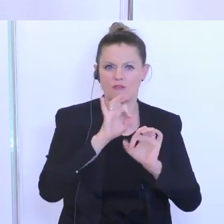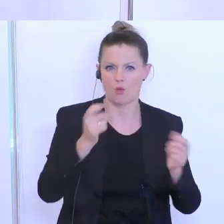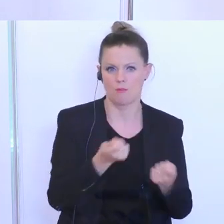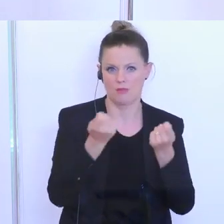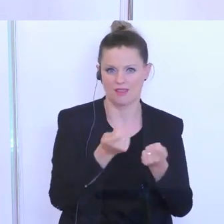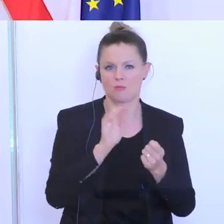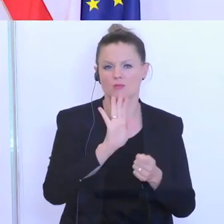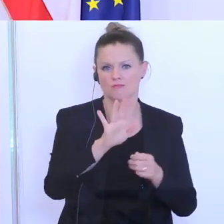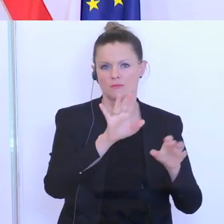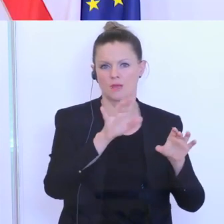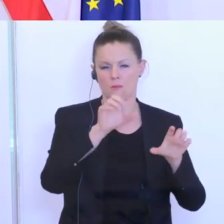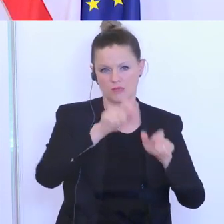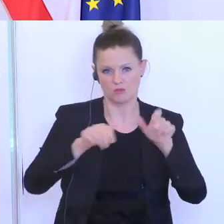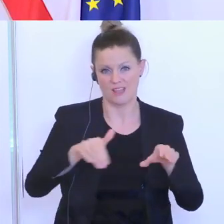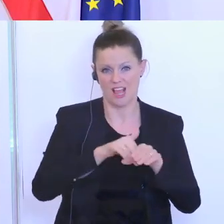Beschäftigten gibt.